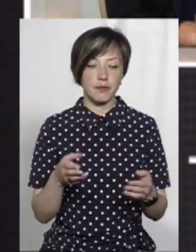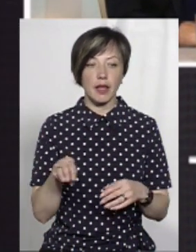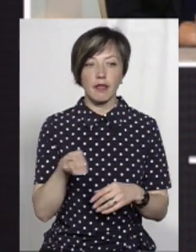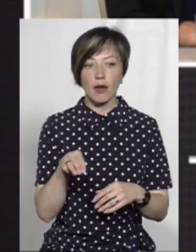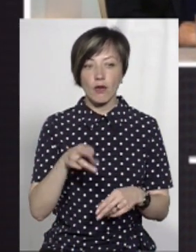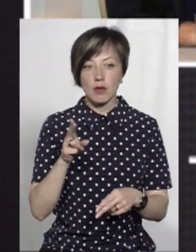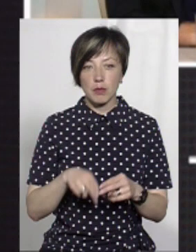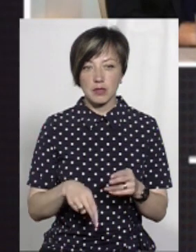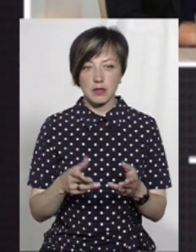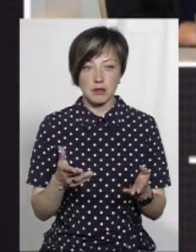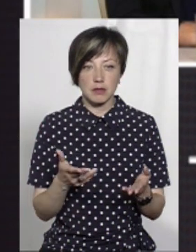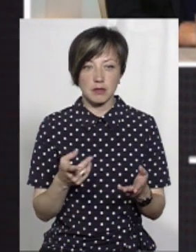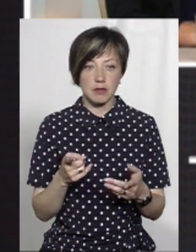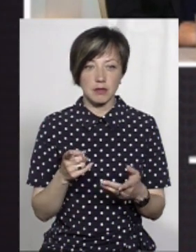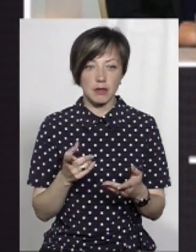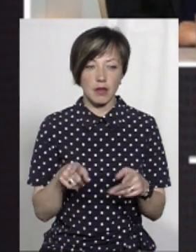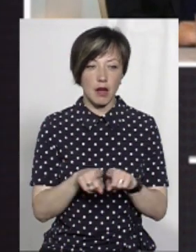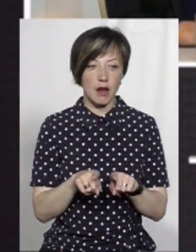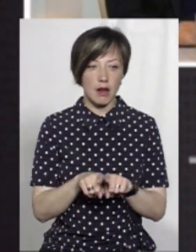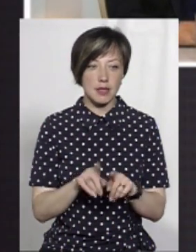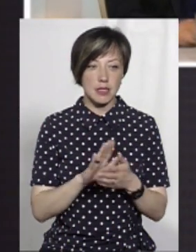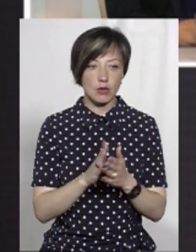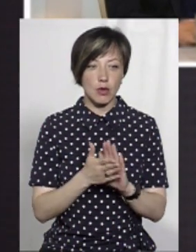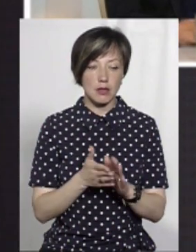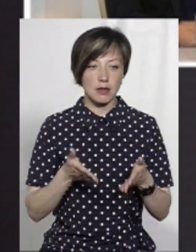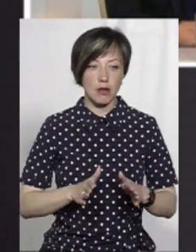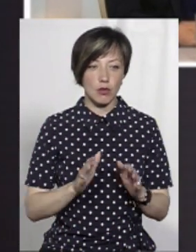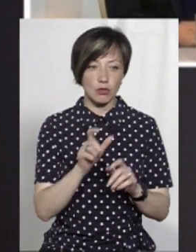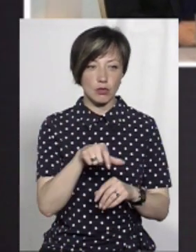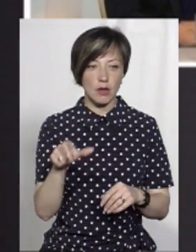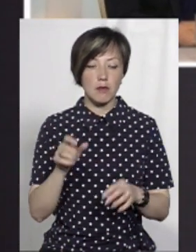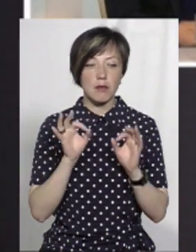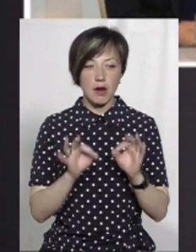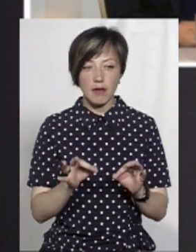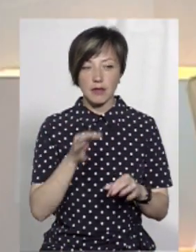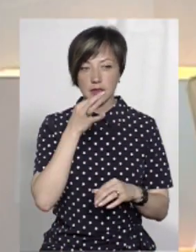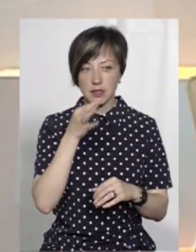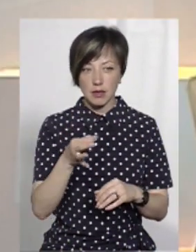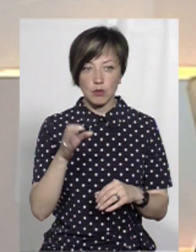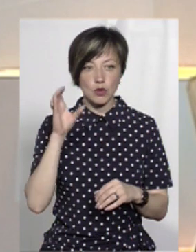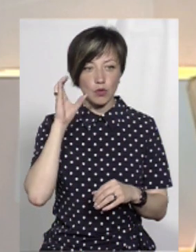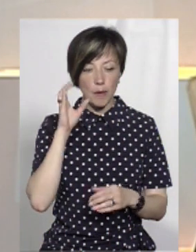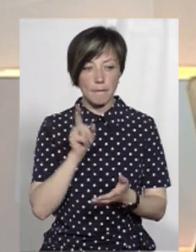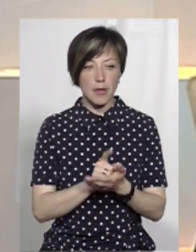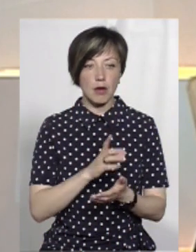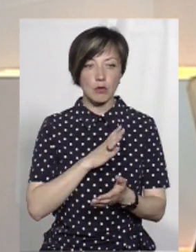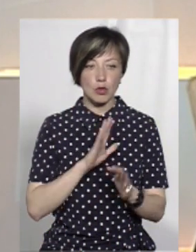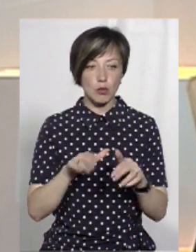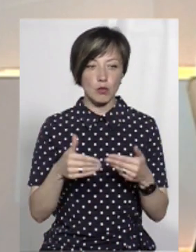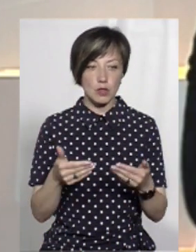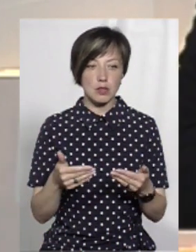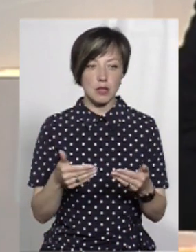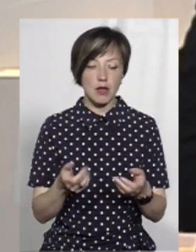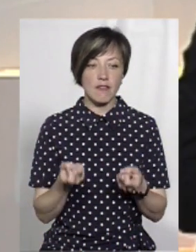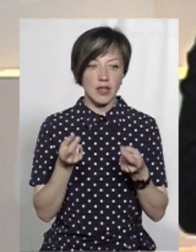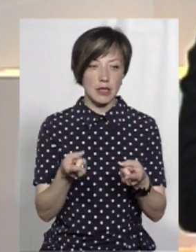Теофіполь перестане, тому що демографічна ситуація така. Андрій, але ви правильно зауважили, послухайте, має бути якась пропозиція,